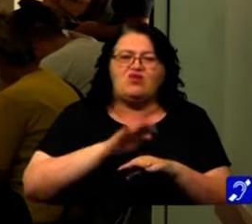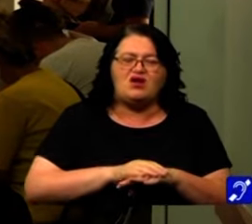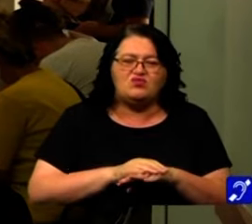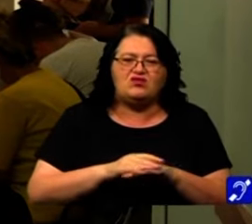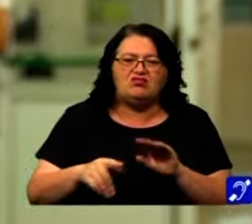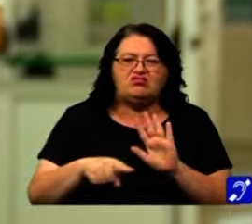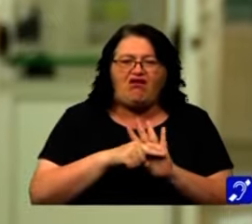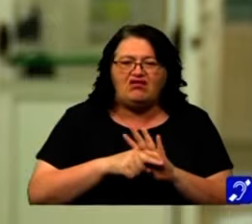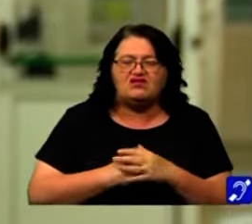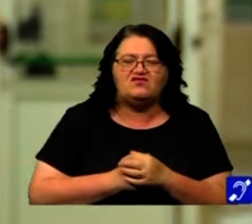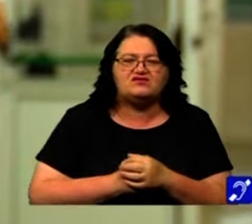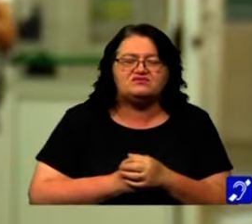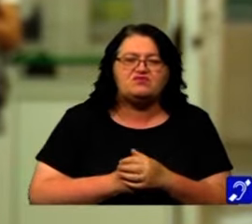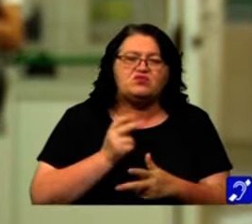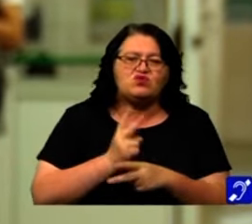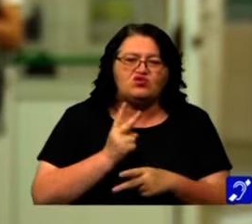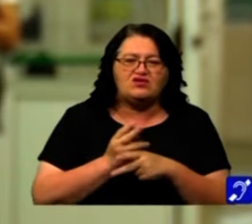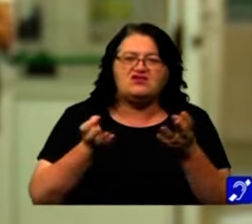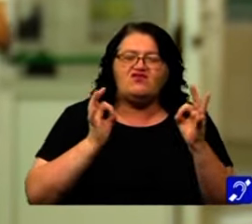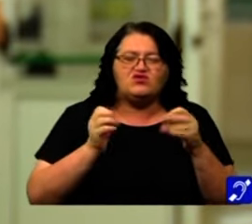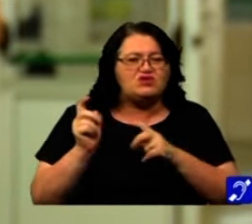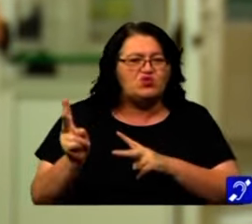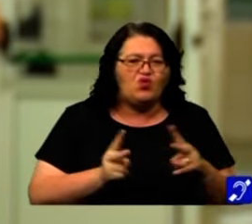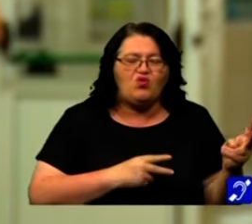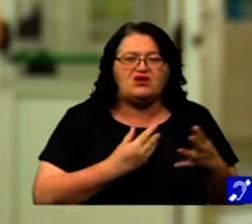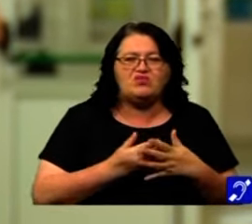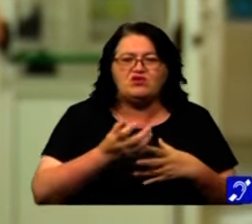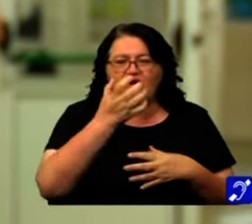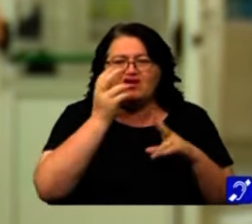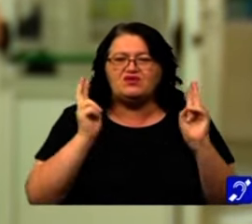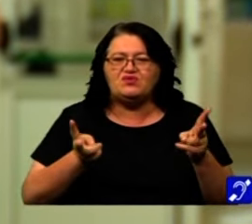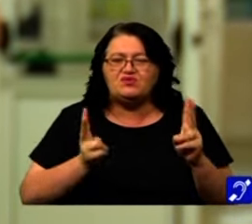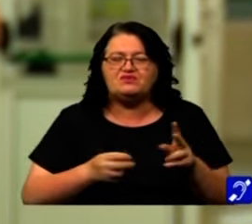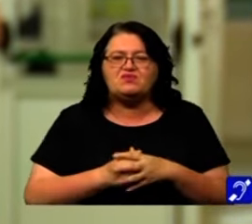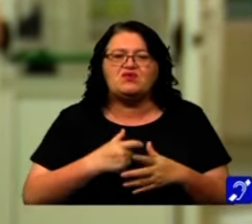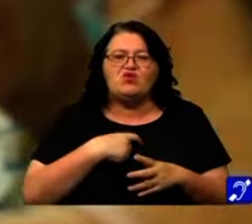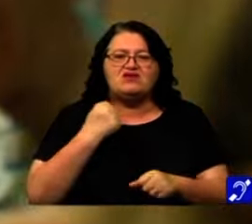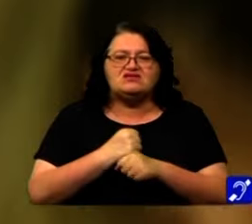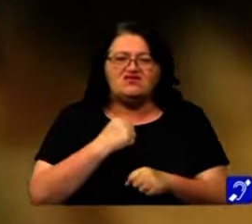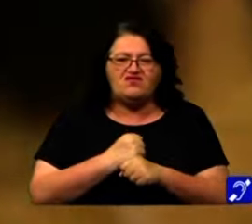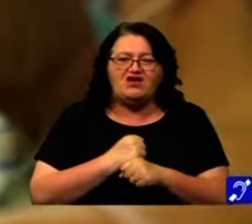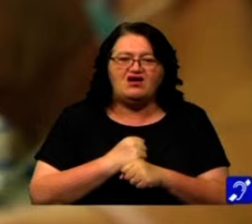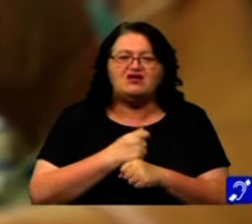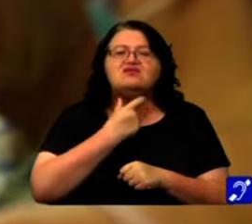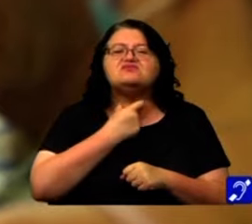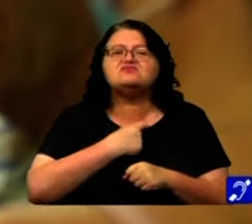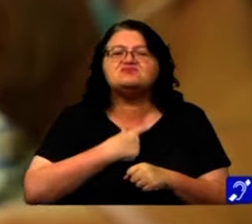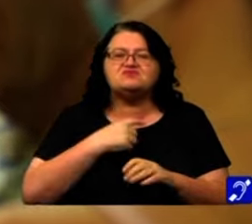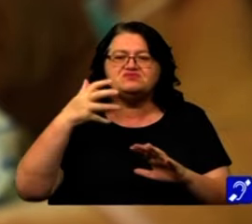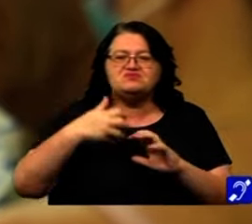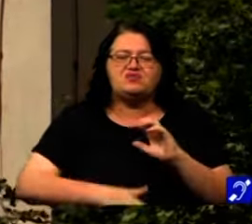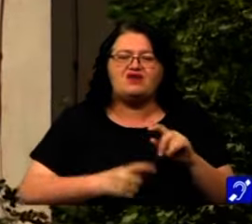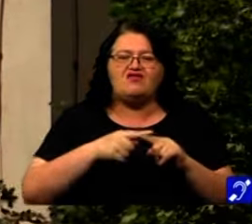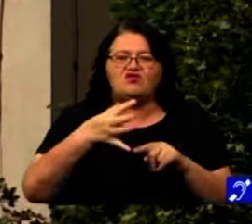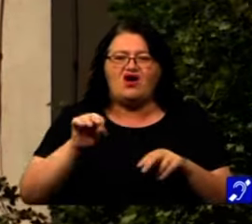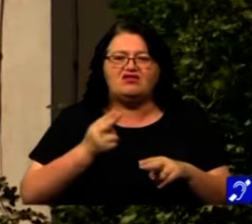dezavantaje. Totodată, folosirea necorespunzătoare a aerului condiționat poate provoca și traheite, traheobronșite